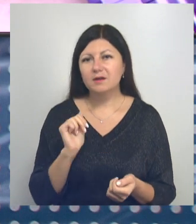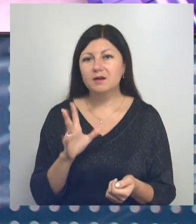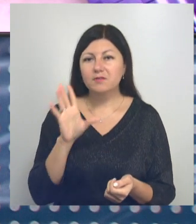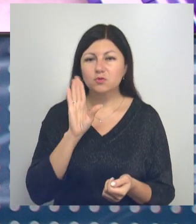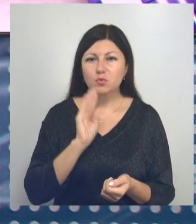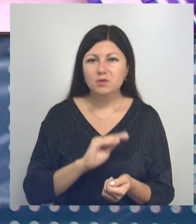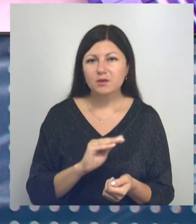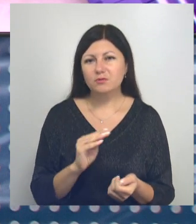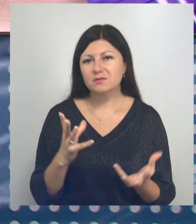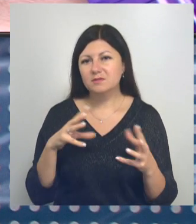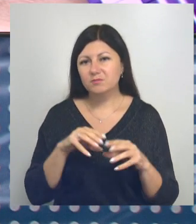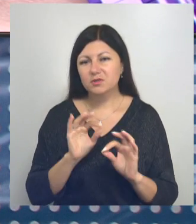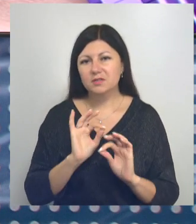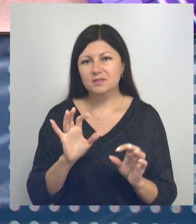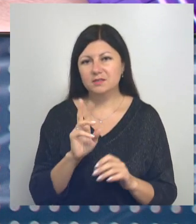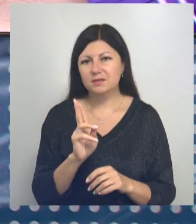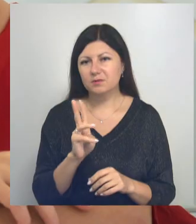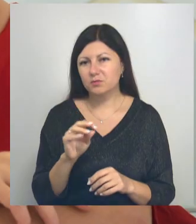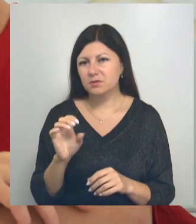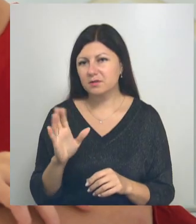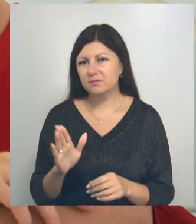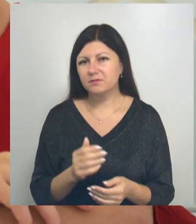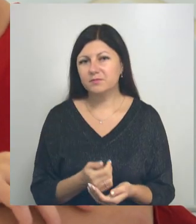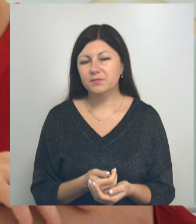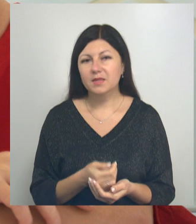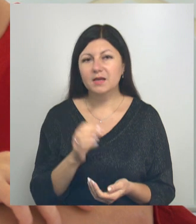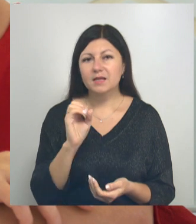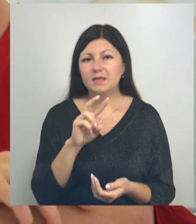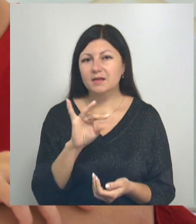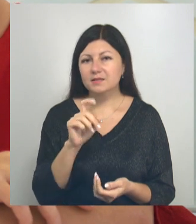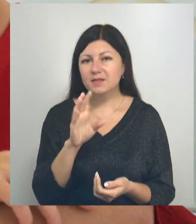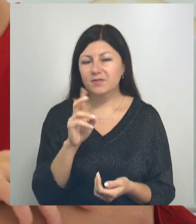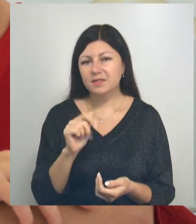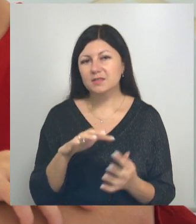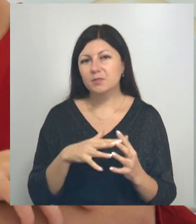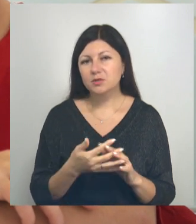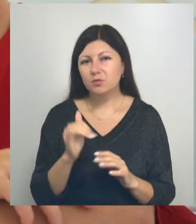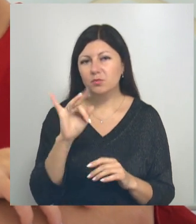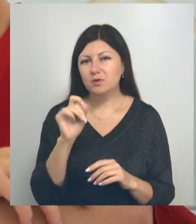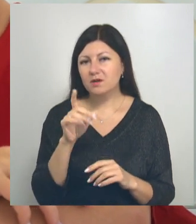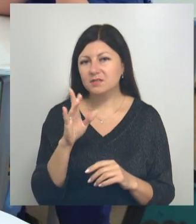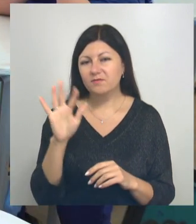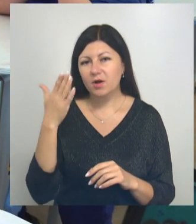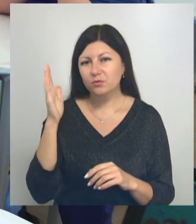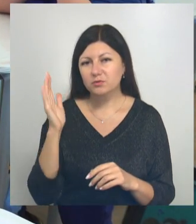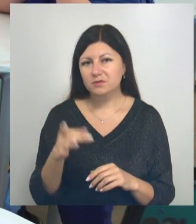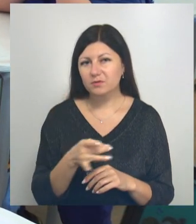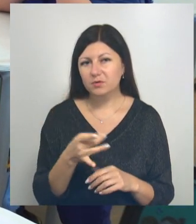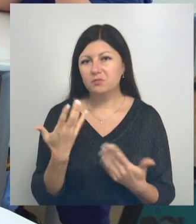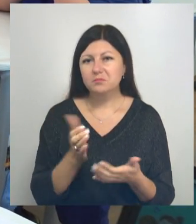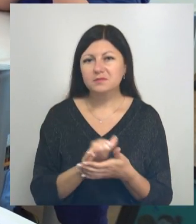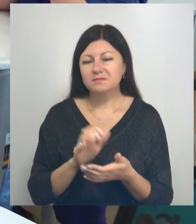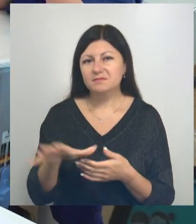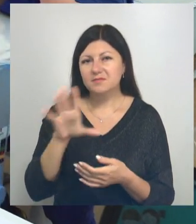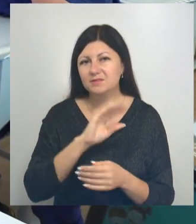удается совмещать, расскажет Кирилл Мусаев. Елизавета из поселка Уразово Валуйского округа уже познакомилась со всеми